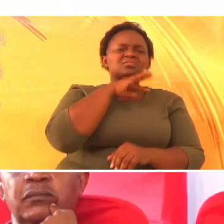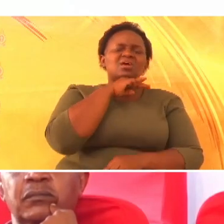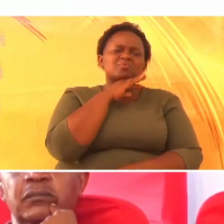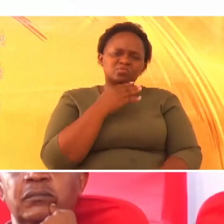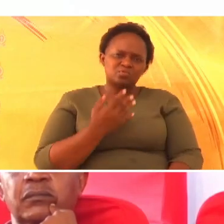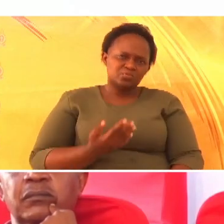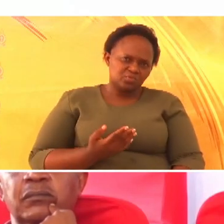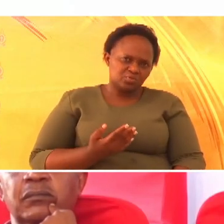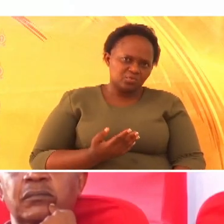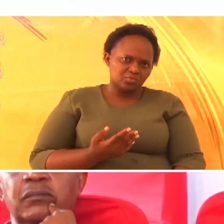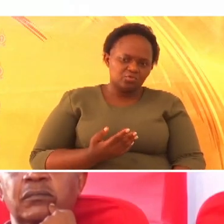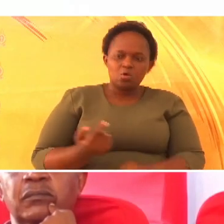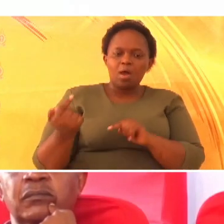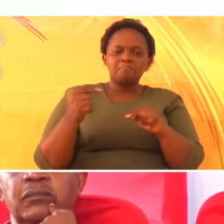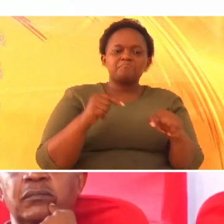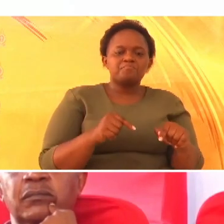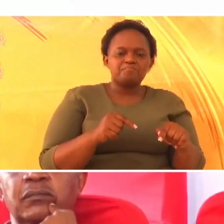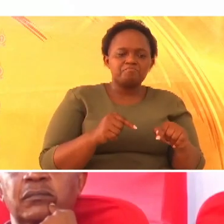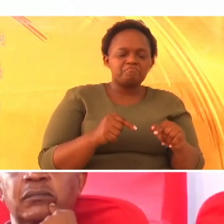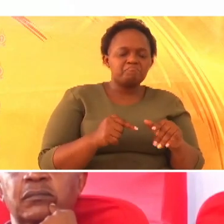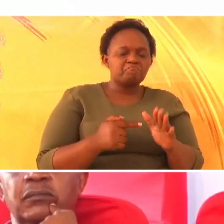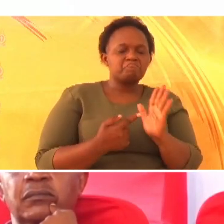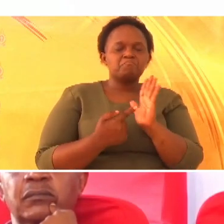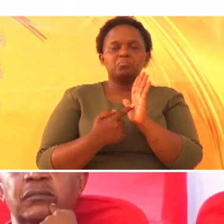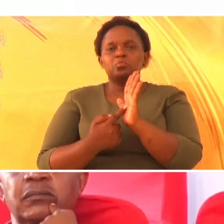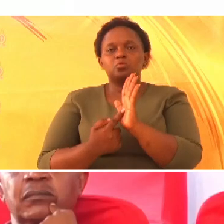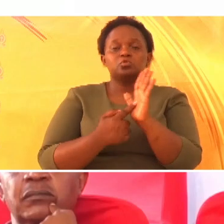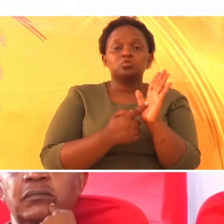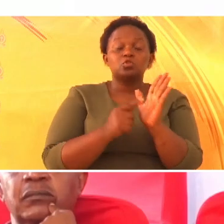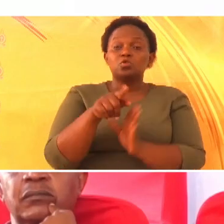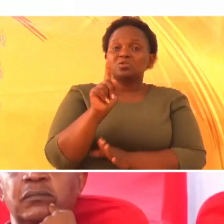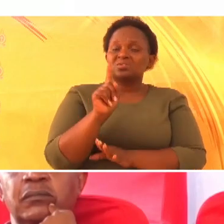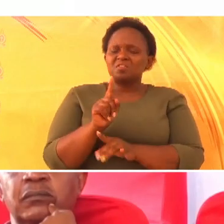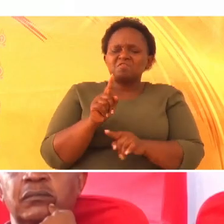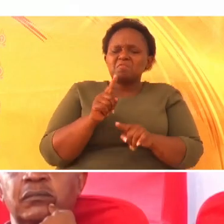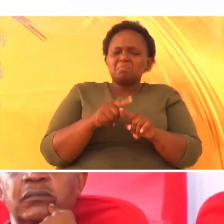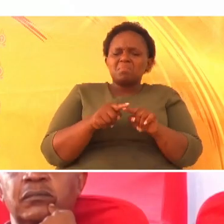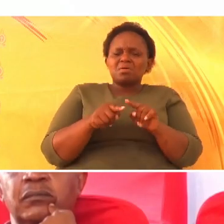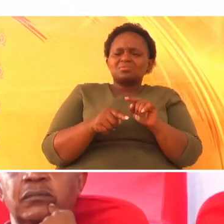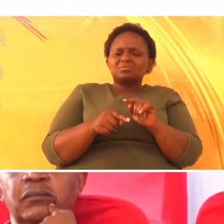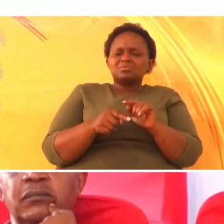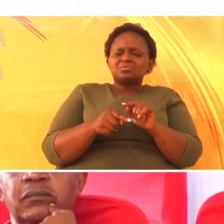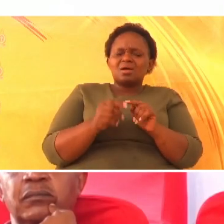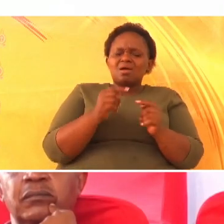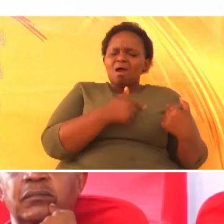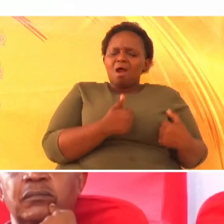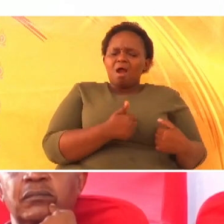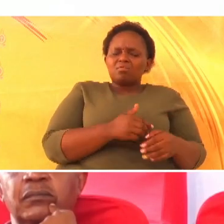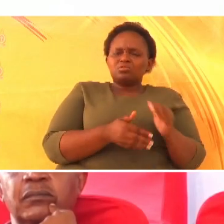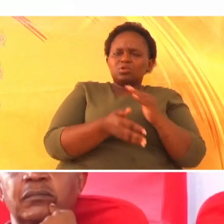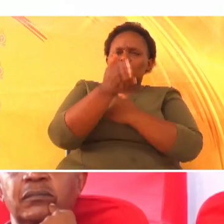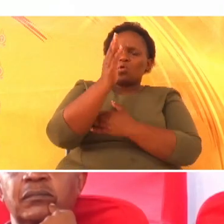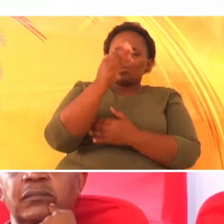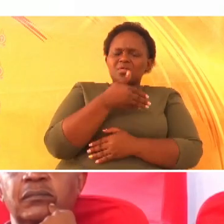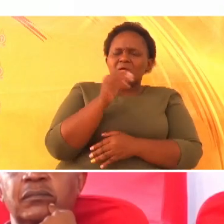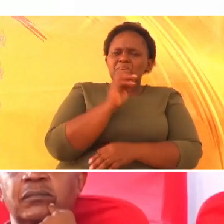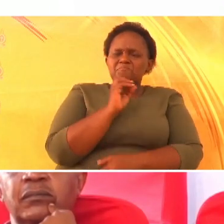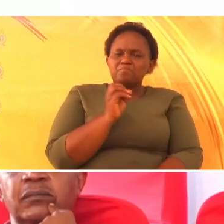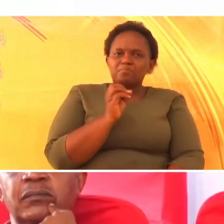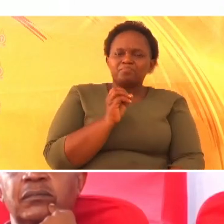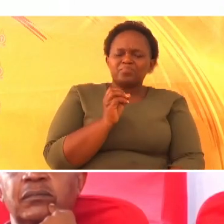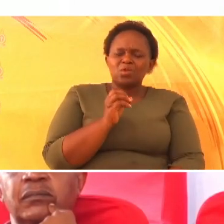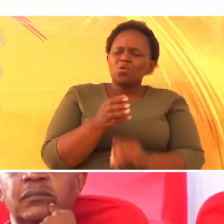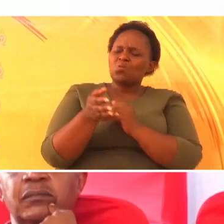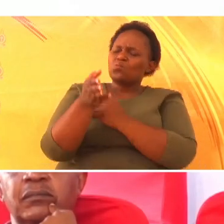Munakuja, munajionyesha. Na mimi shiko pamoja na njeni. Na mungu